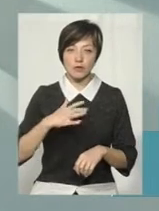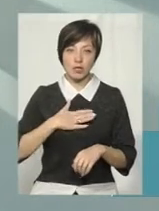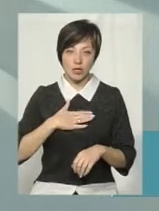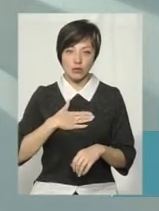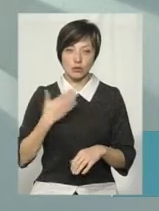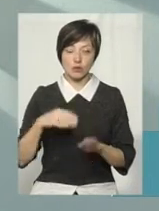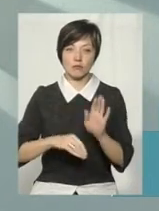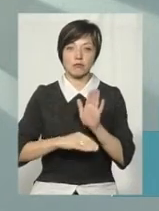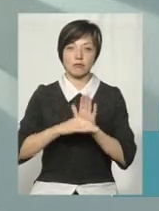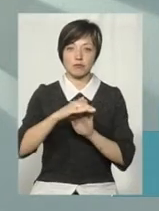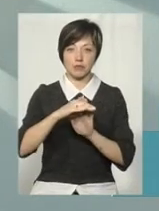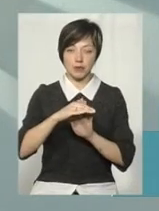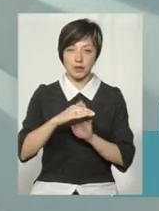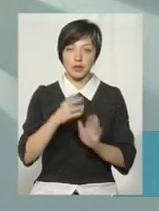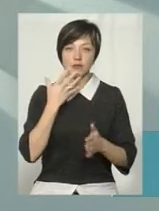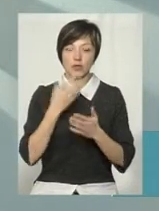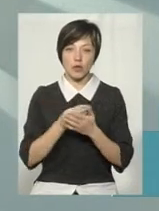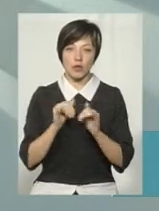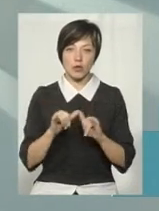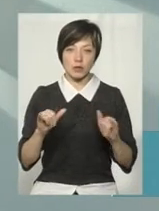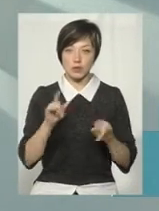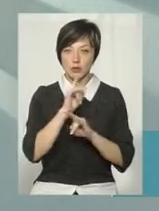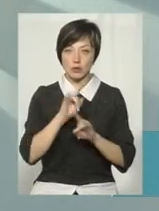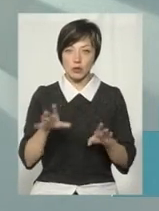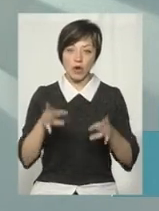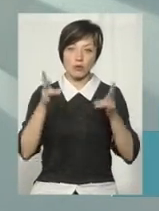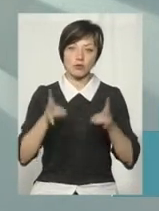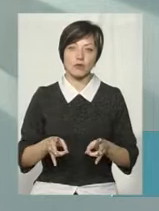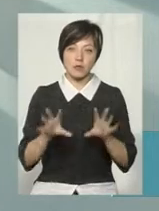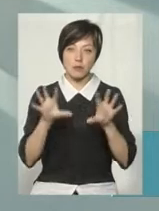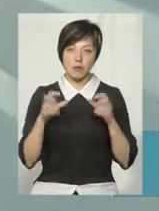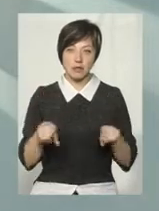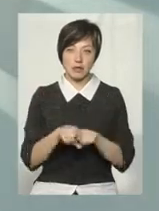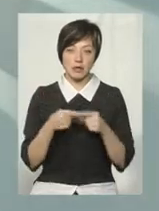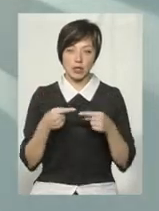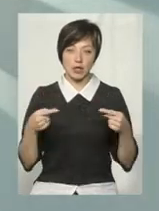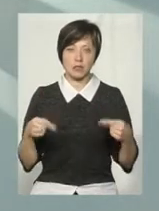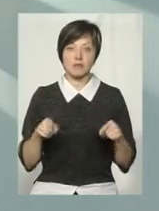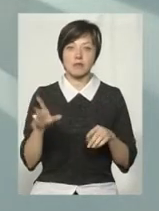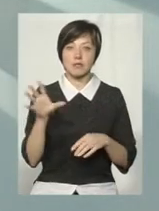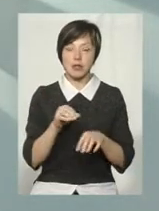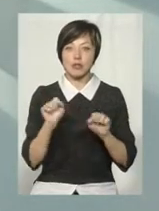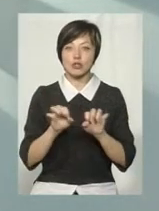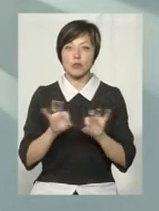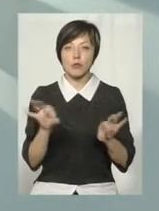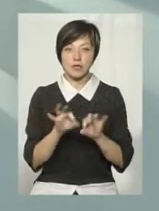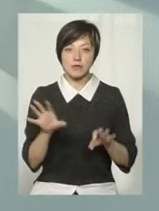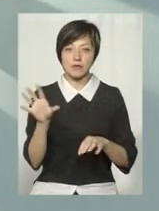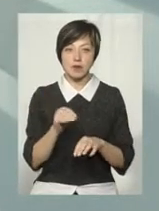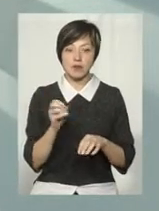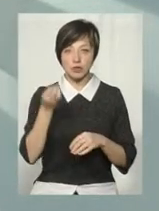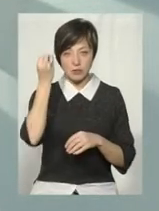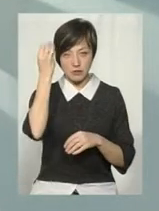виростуть вже трішечки в своєму розвитку і не будуть катастрофічно сприймати такі речі. Все ж таки все можна пояснити і все можна